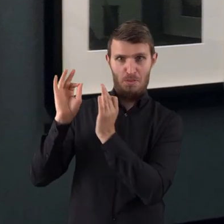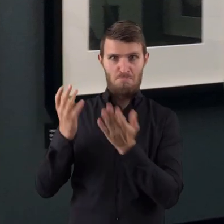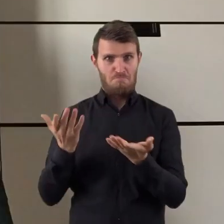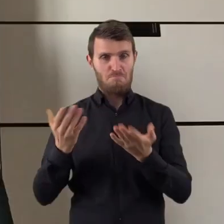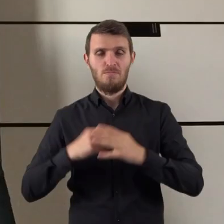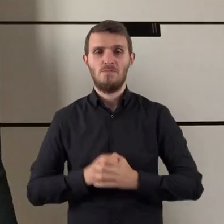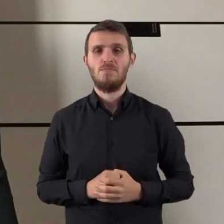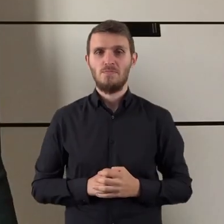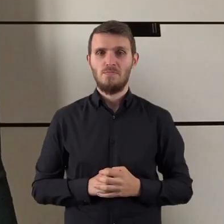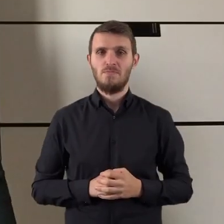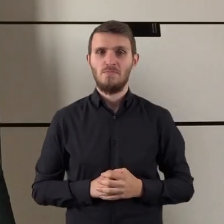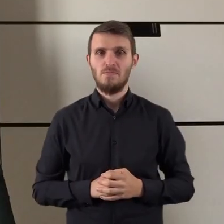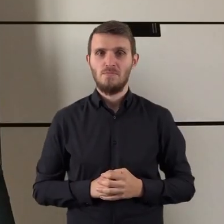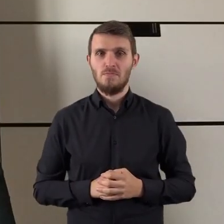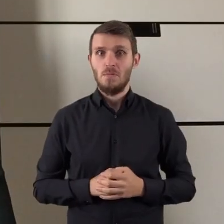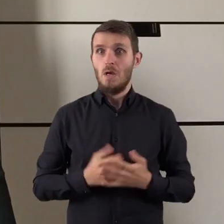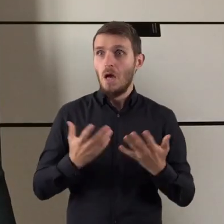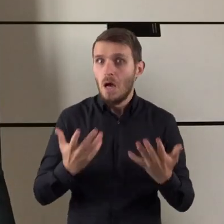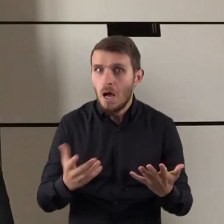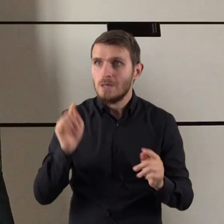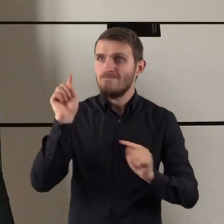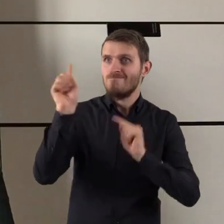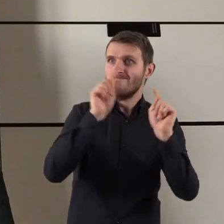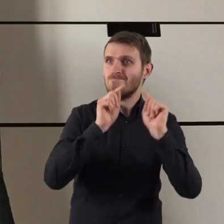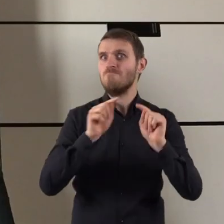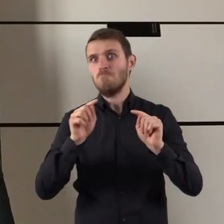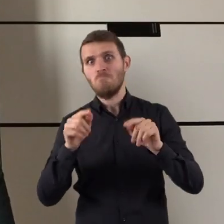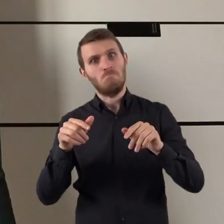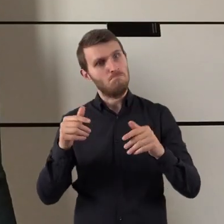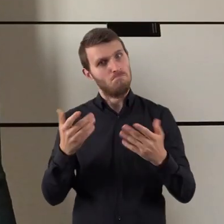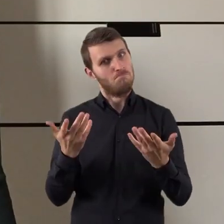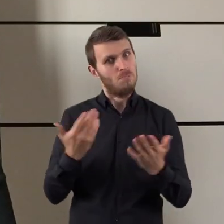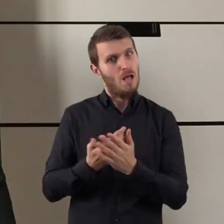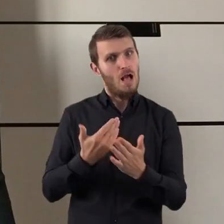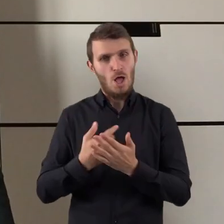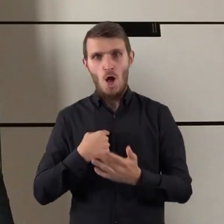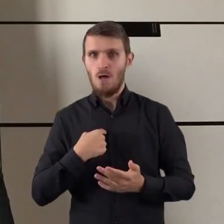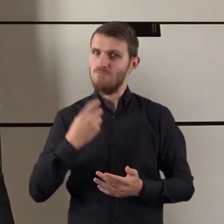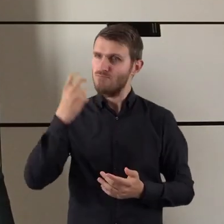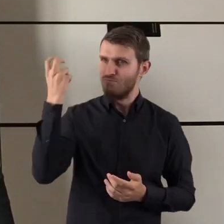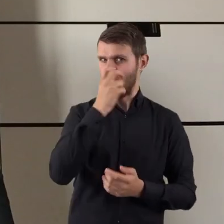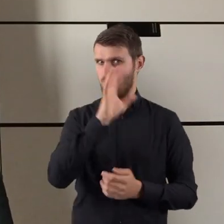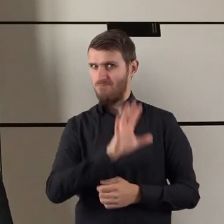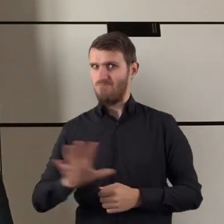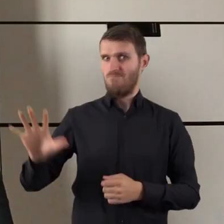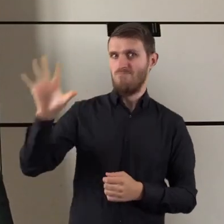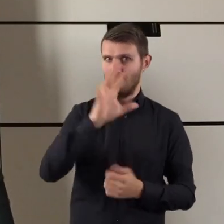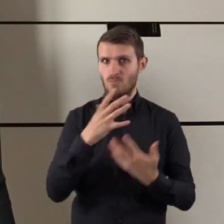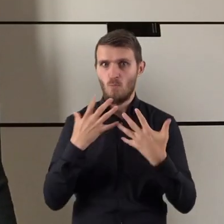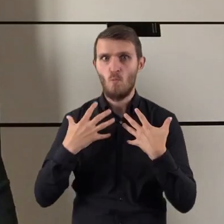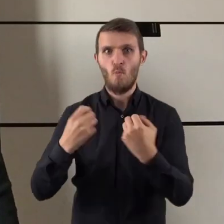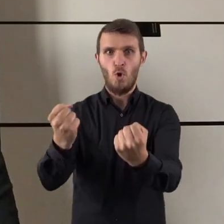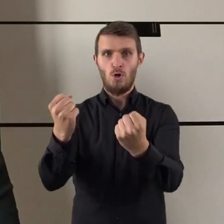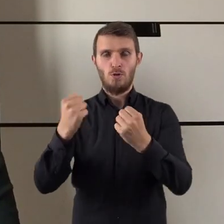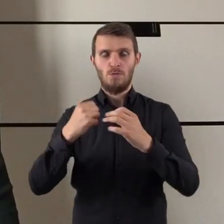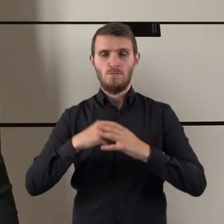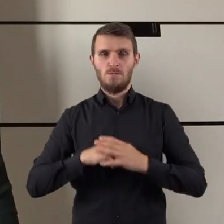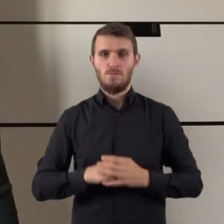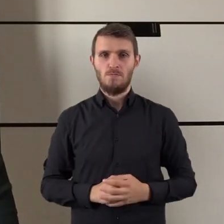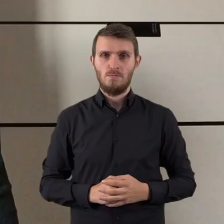gdzieś w bok. A mimo to, a może właśnie dlatego, tak bardzo intryguje i pociąga.